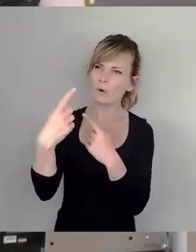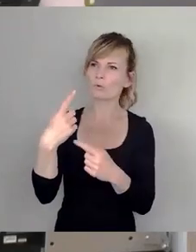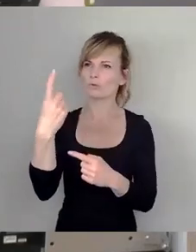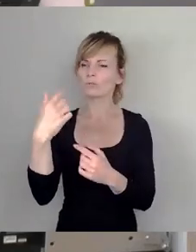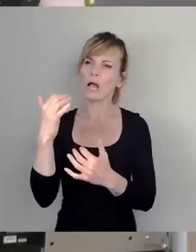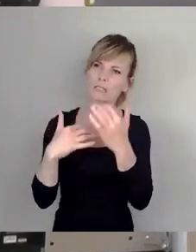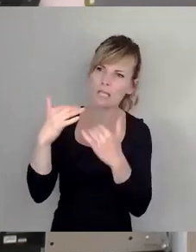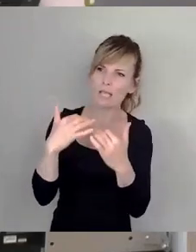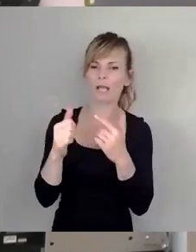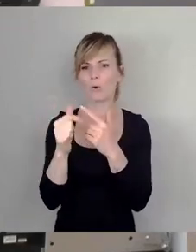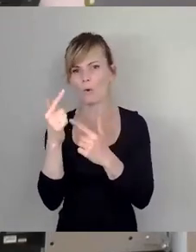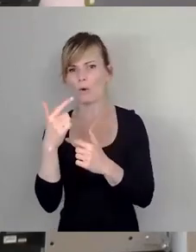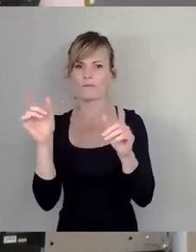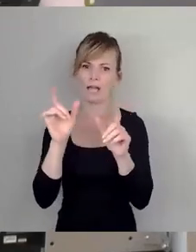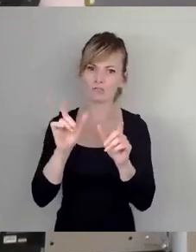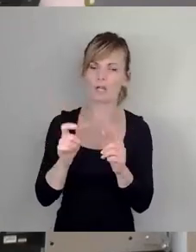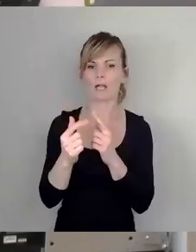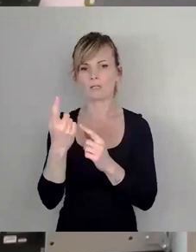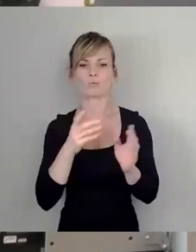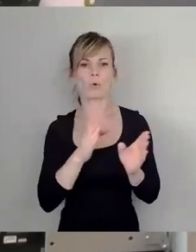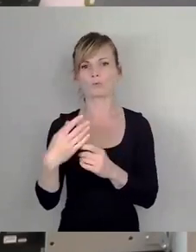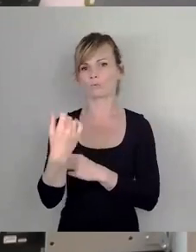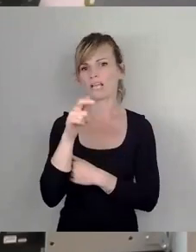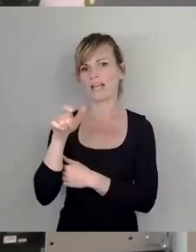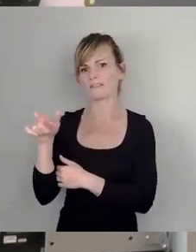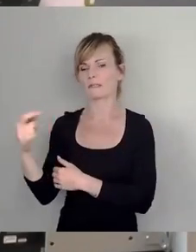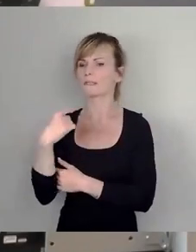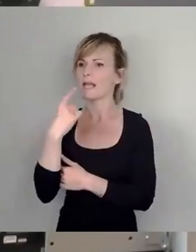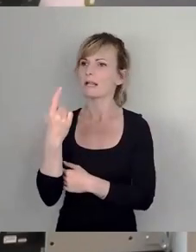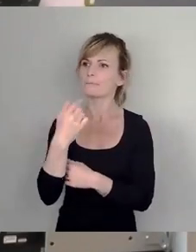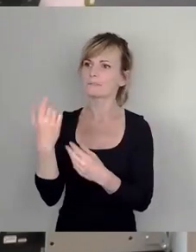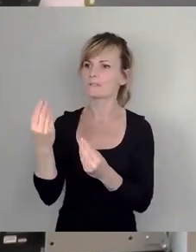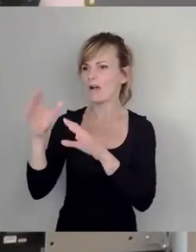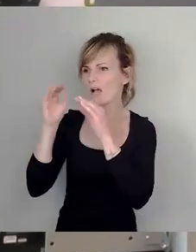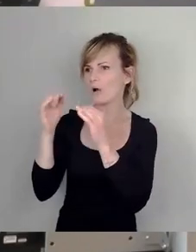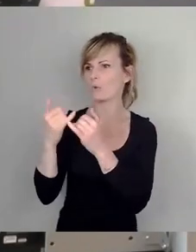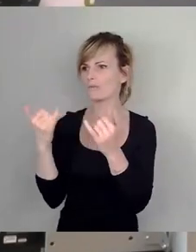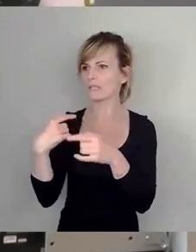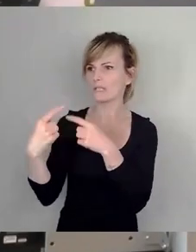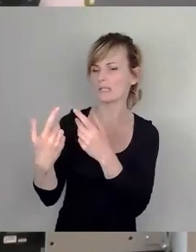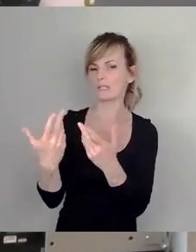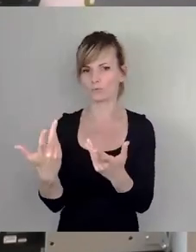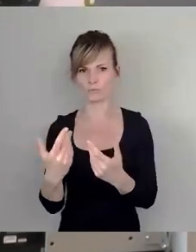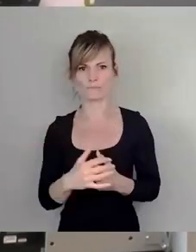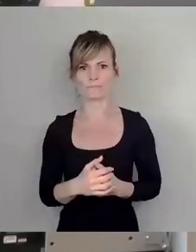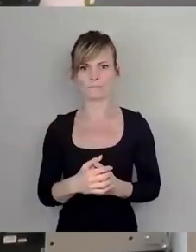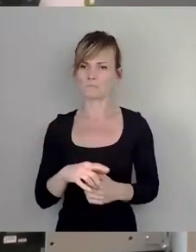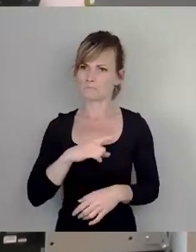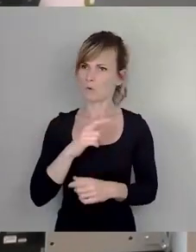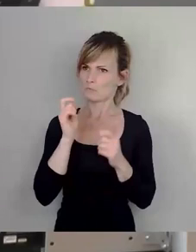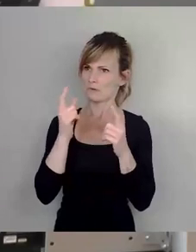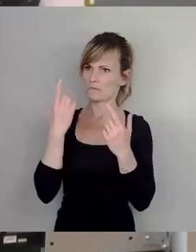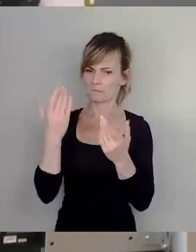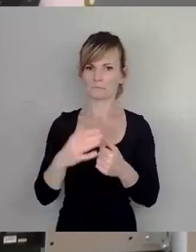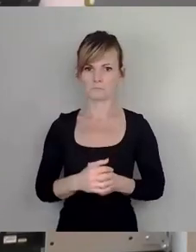stattgefunden haben, was die Ordnungskräfte dazu gesagt haben und wie das funktionierte. Und ich war wirklich überrascht,